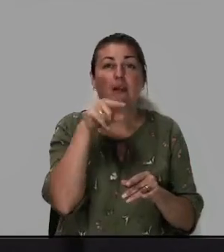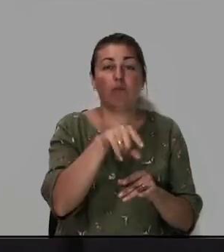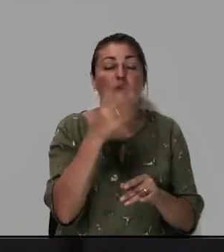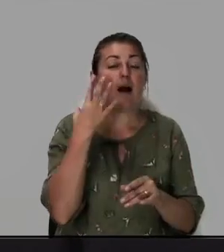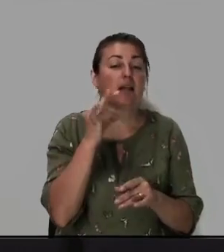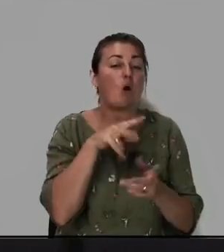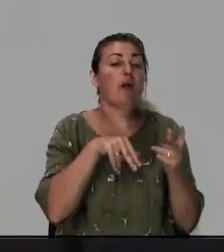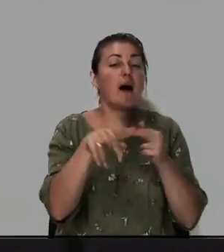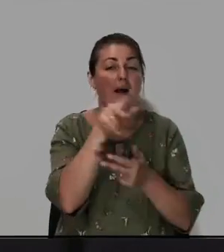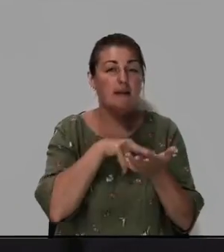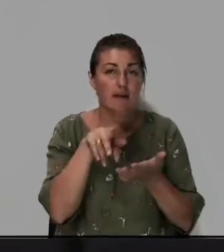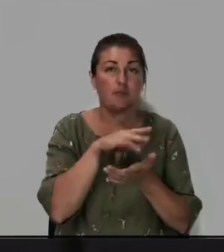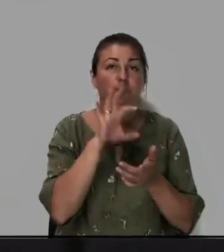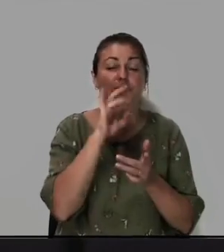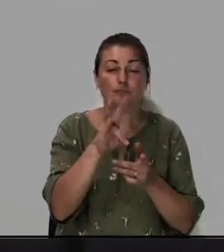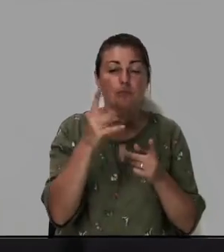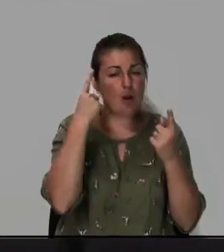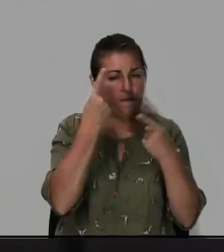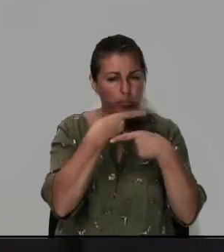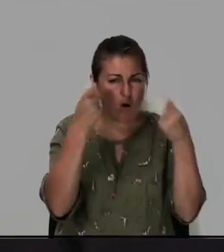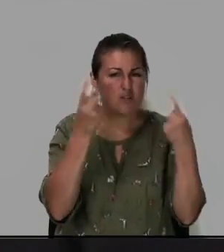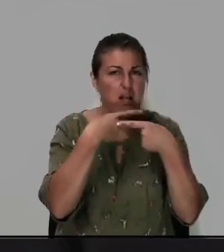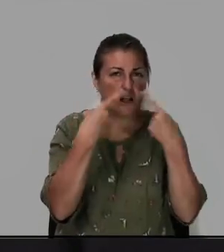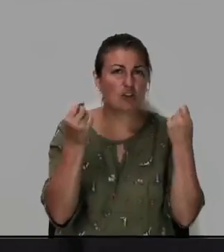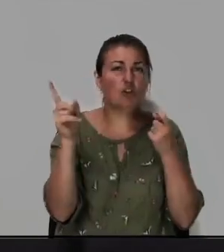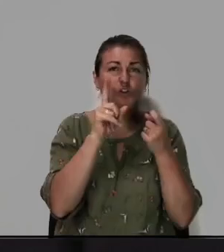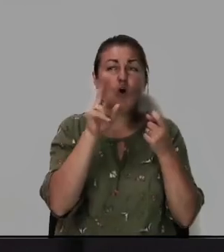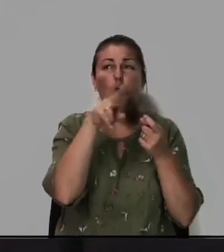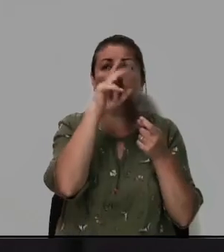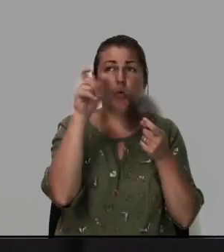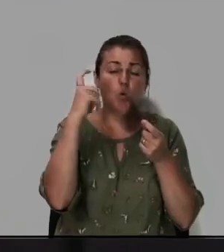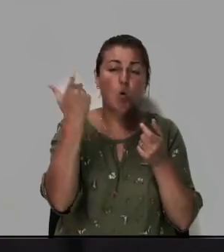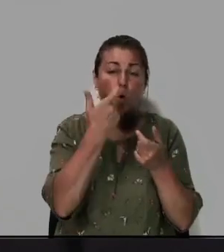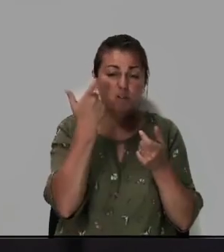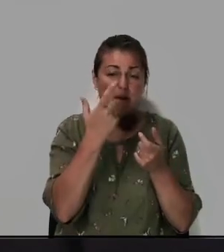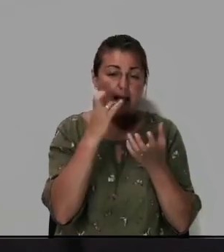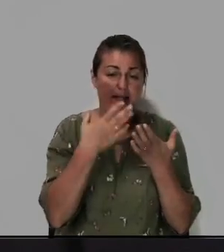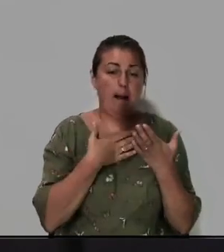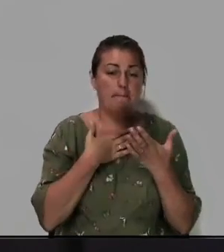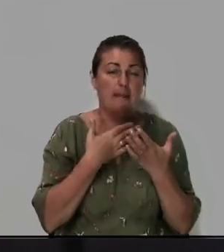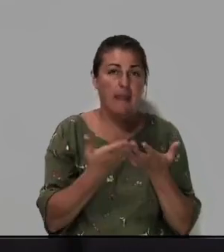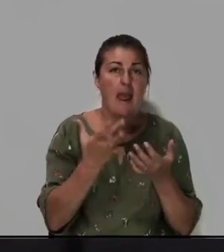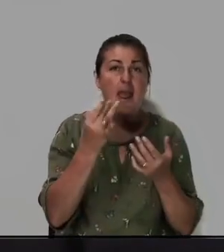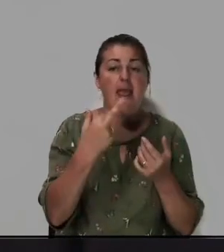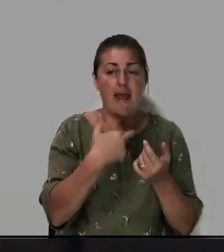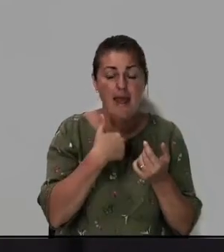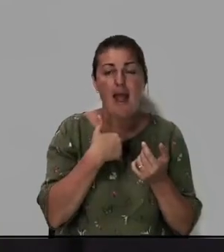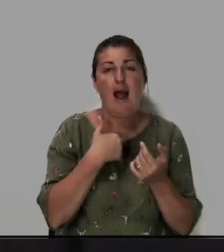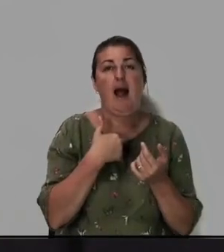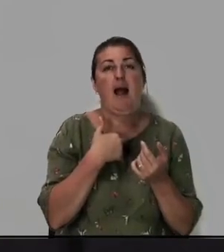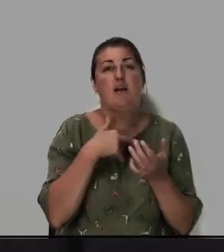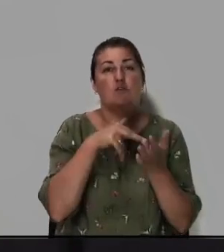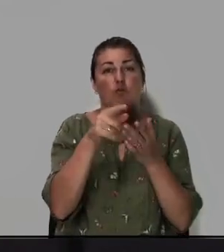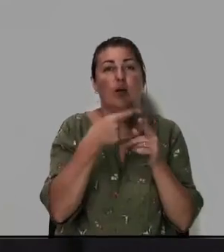Он ходил, Он провозглашал, что Дух Господа Бога на мне. Я исчел от Отца.